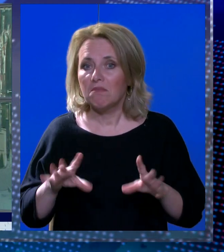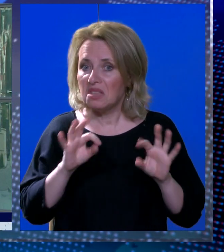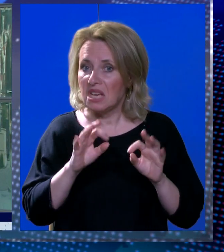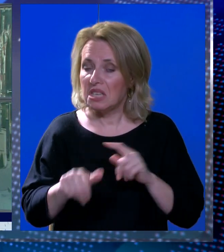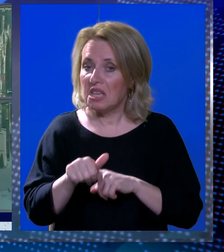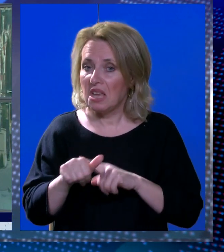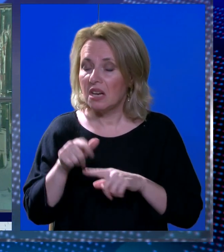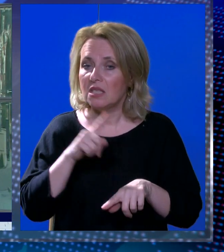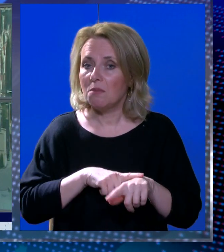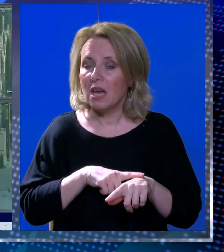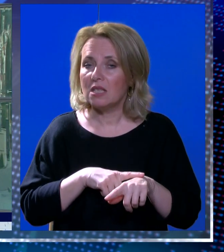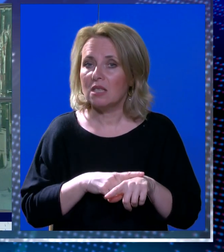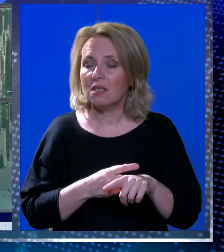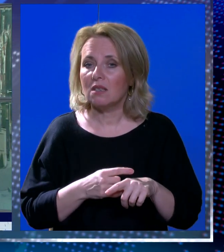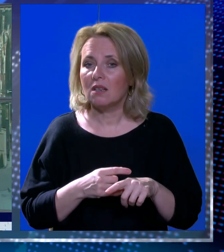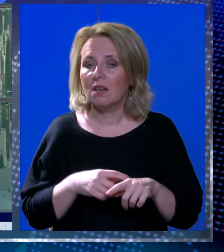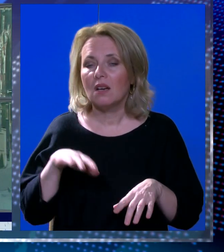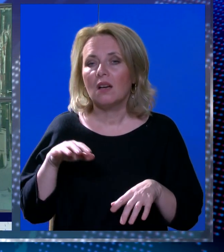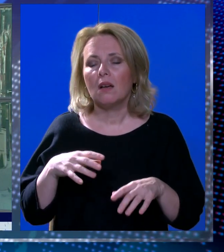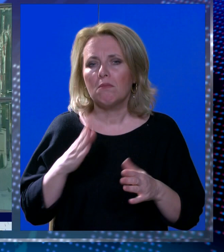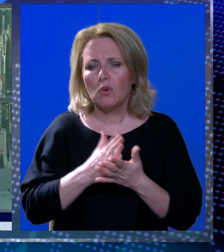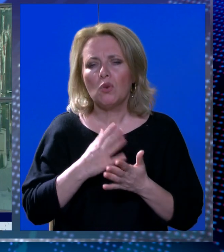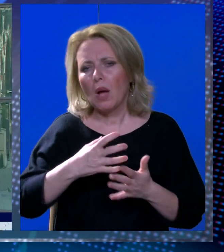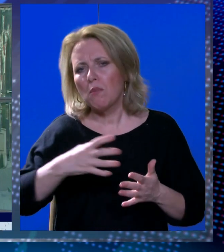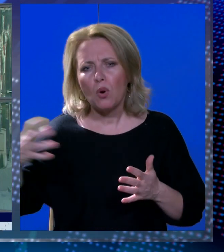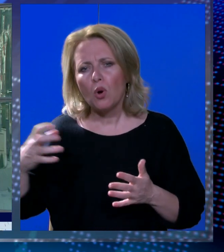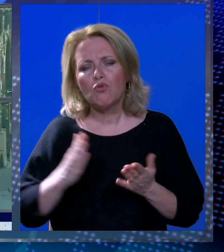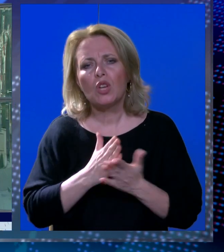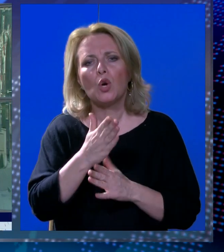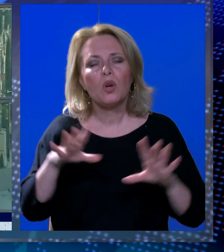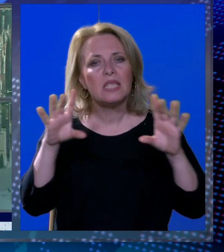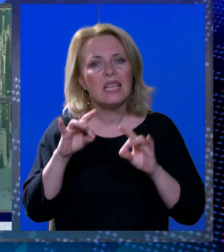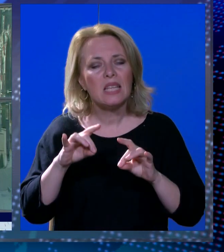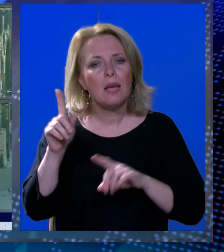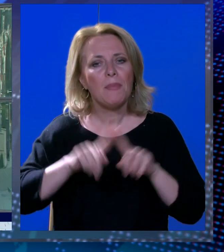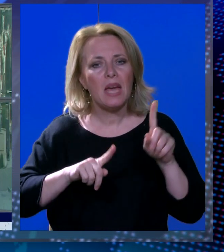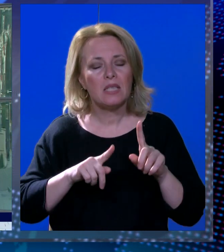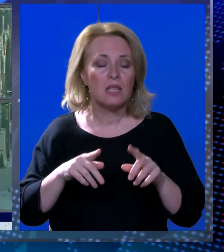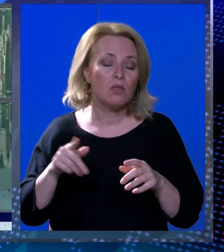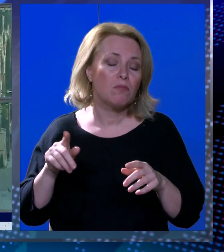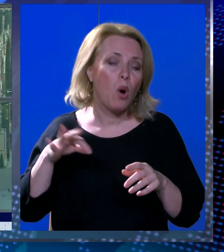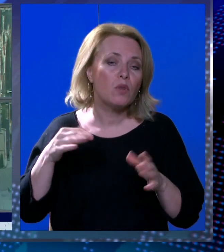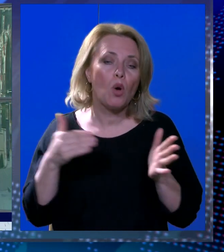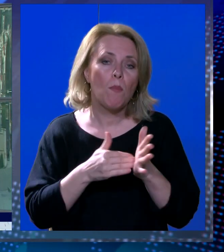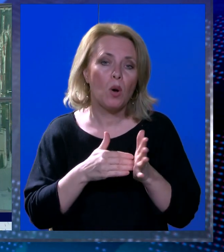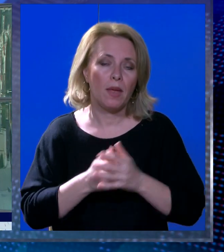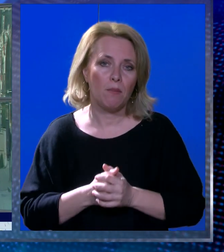bude negdje 10, 11 mjesec, kako to onda to? Pa, to se uglavnom produži kroz 10 mjesec. Po potrebi isto,